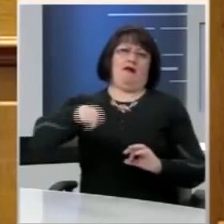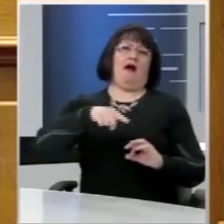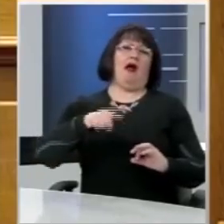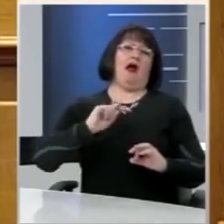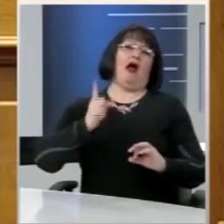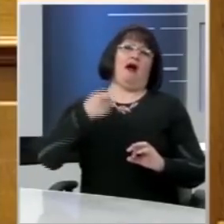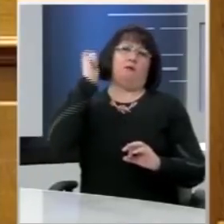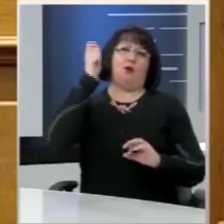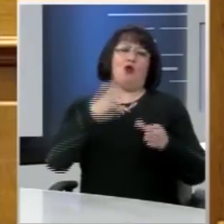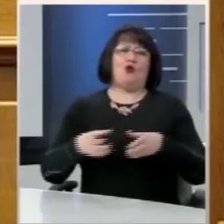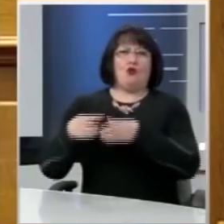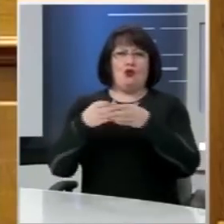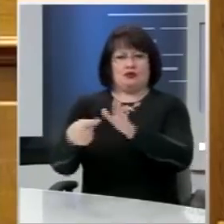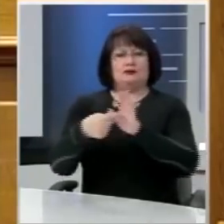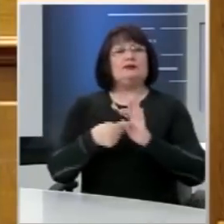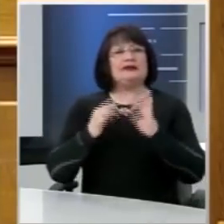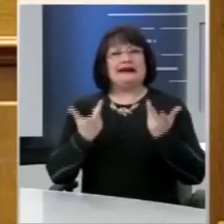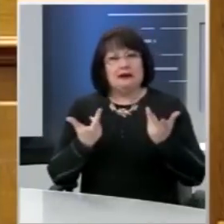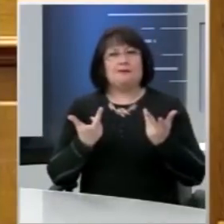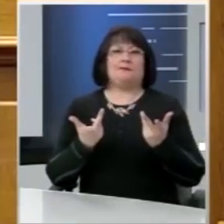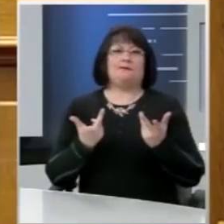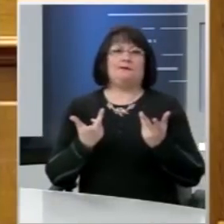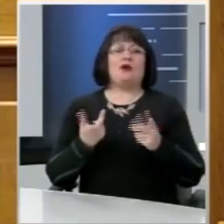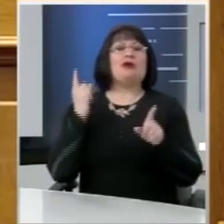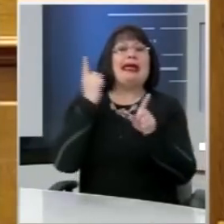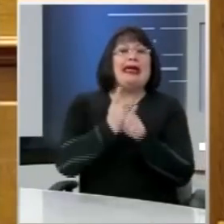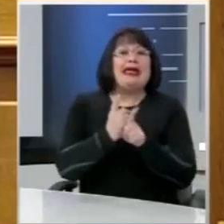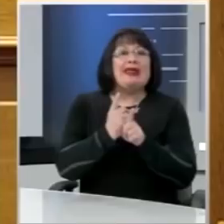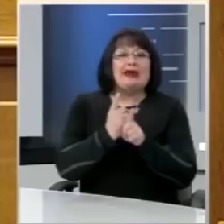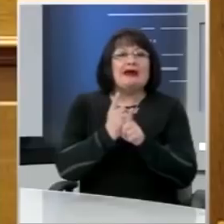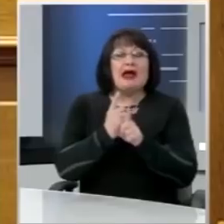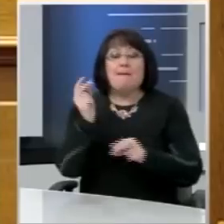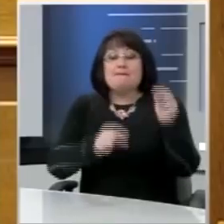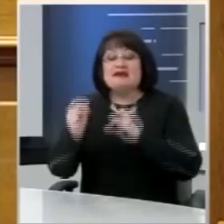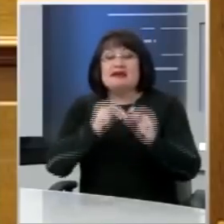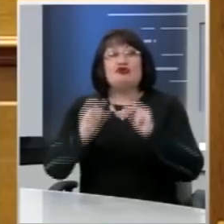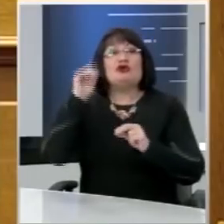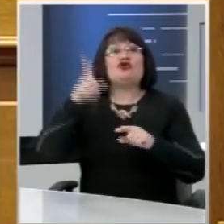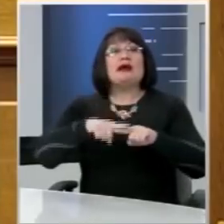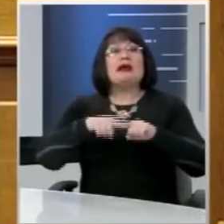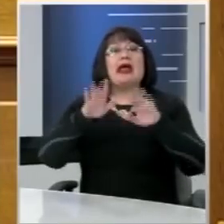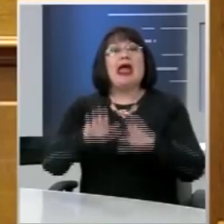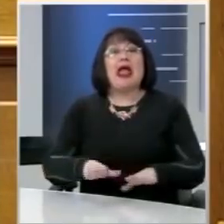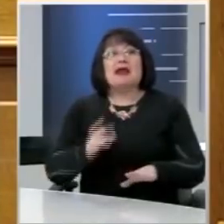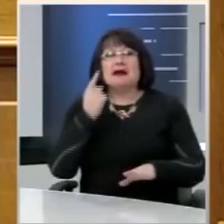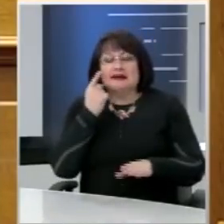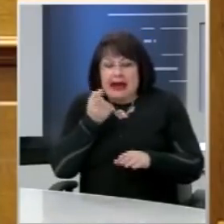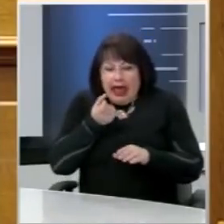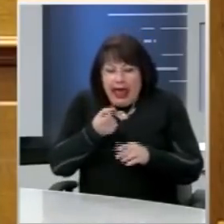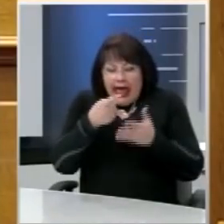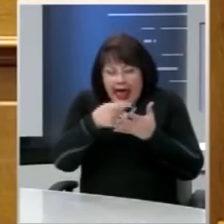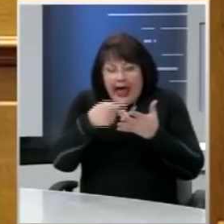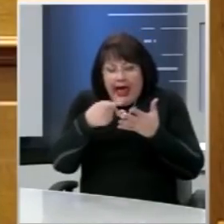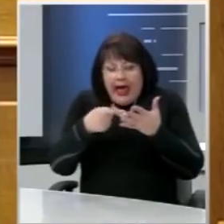οι οποίες έδιναν την εντύπωση ότι κυρίως μετρούσαν τις ψήφους των αποδείμων ως κουκιά για να